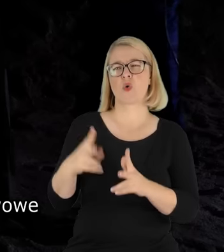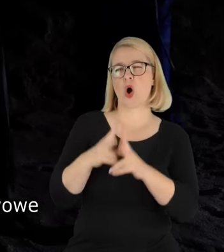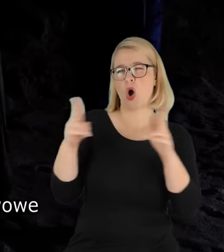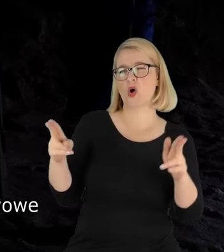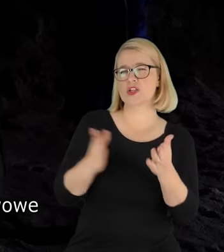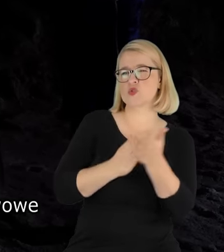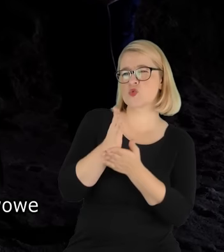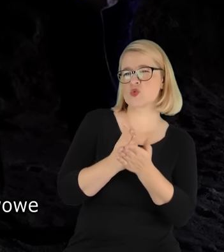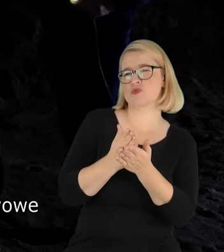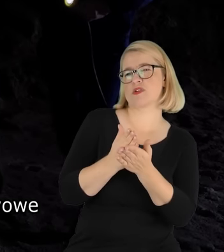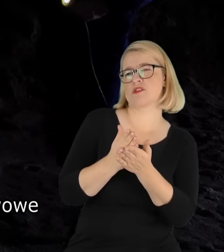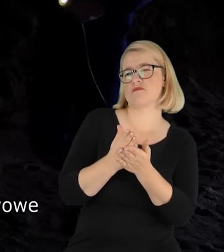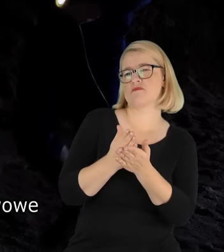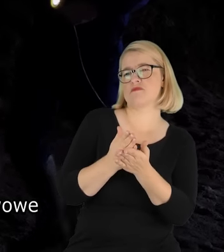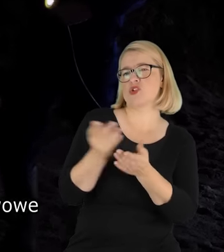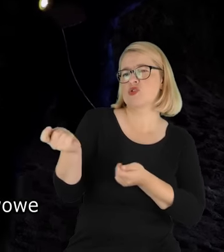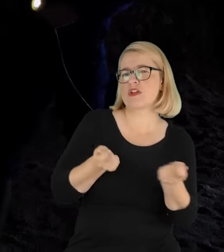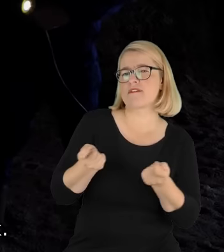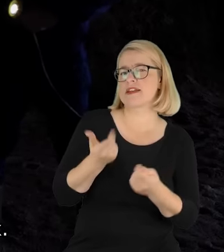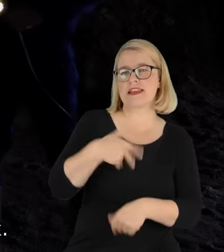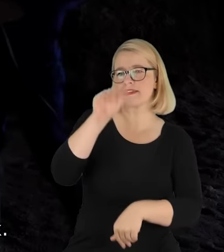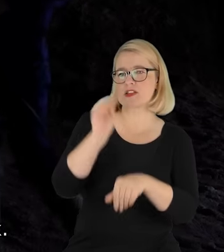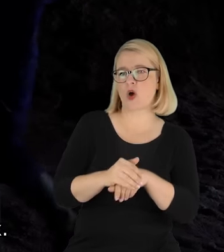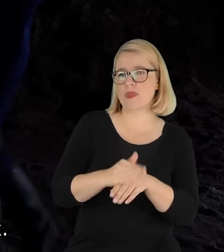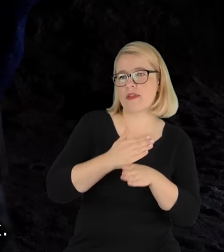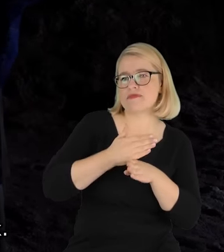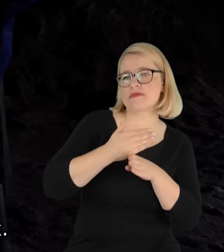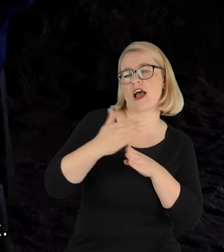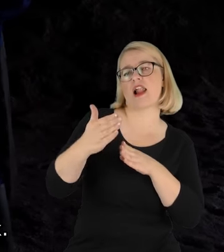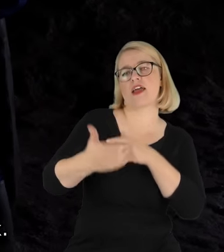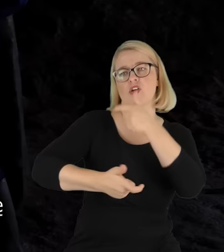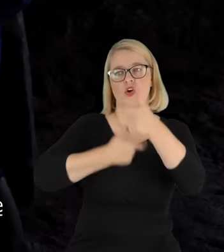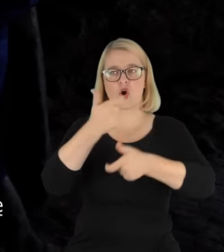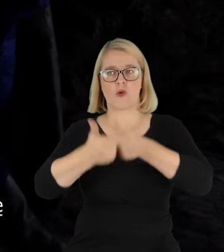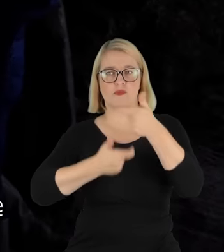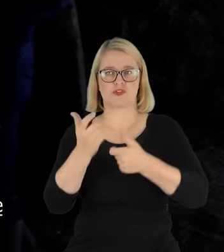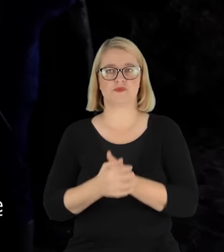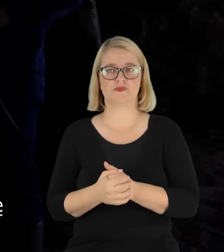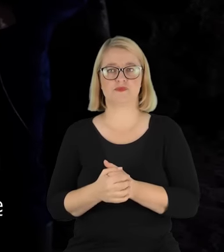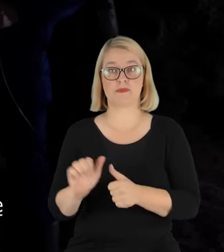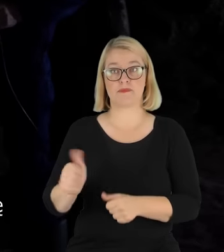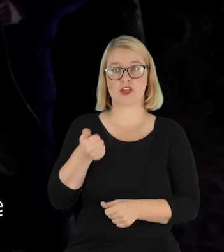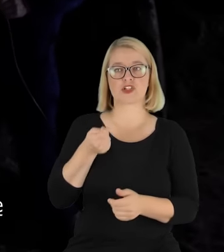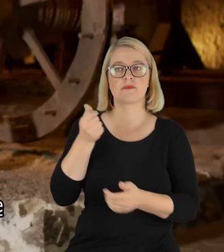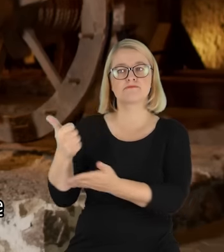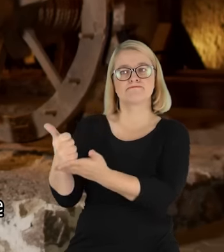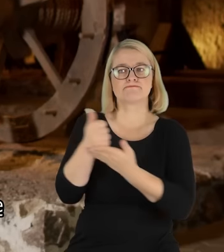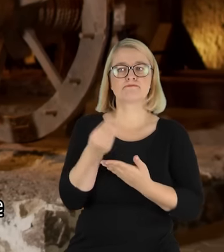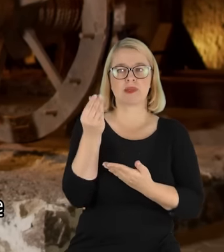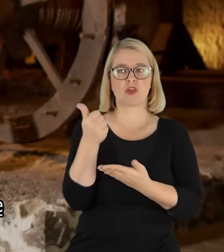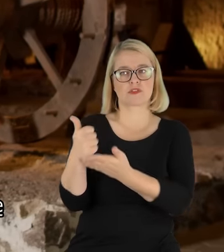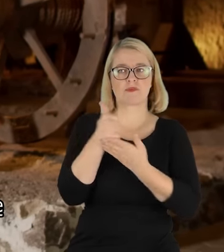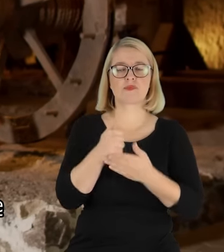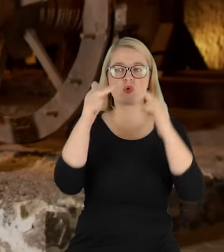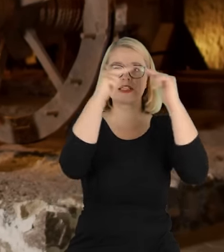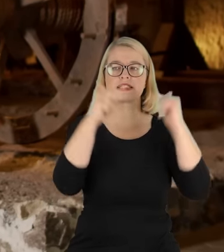nie pozwalały Długoszowi na kontynuację pełnych praktyk. Pierwszym sponsorem okazał się zamek